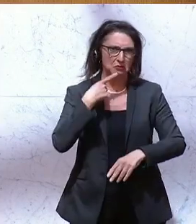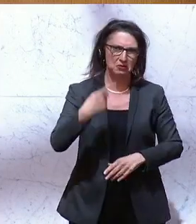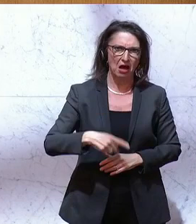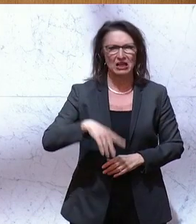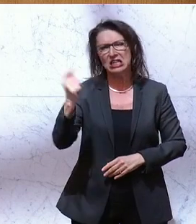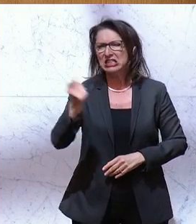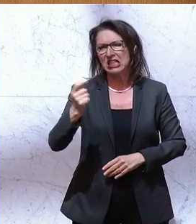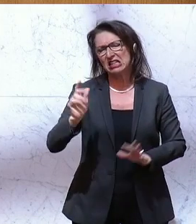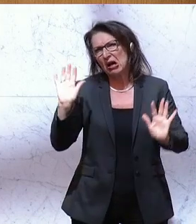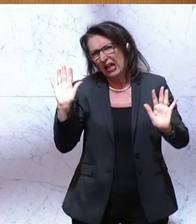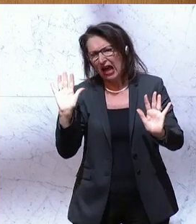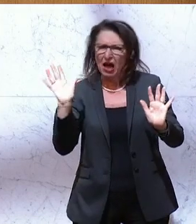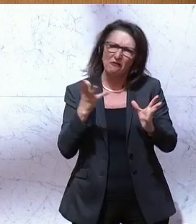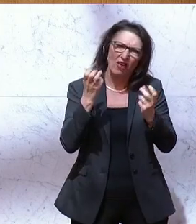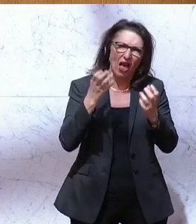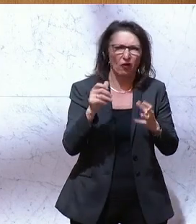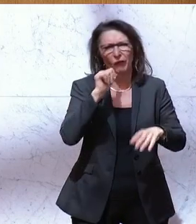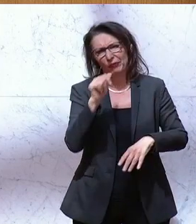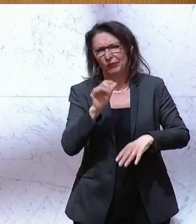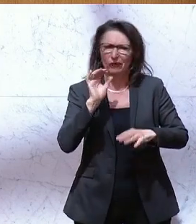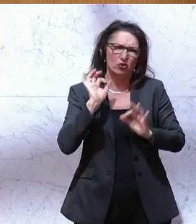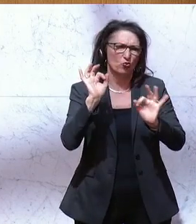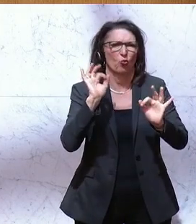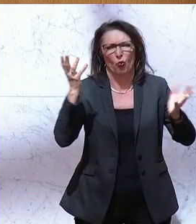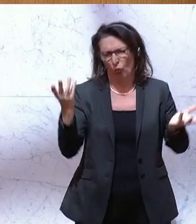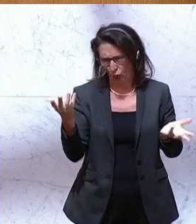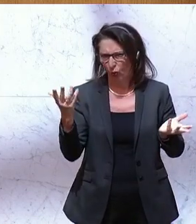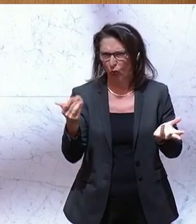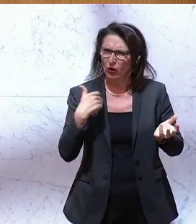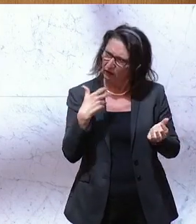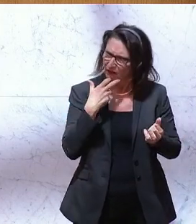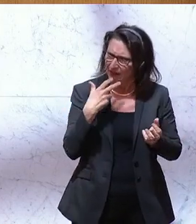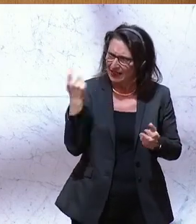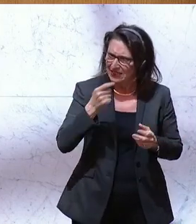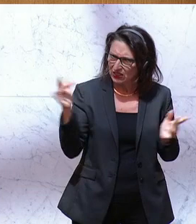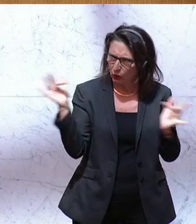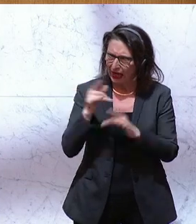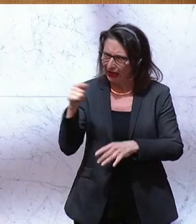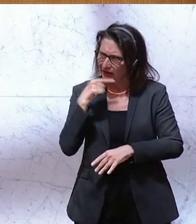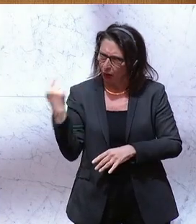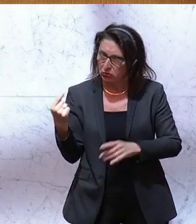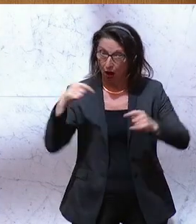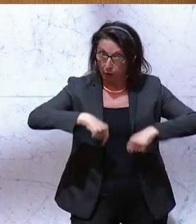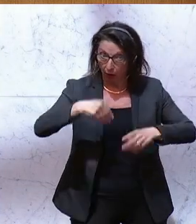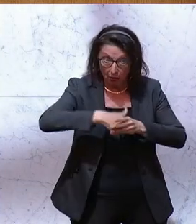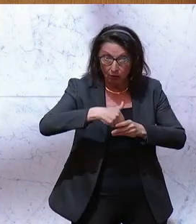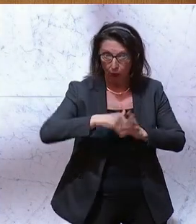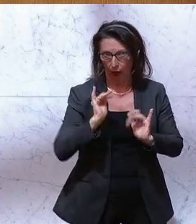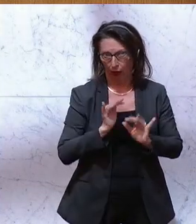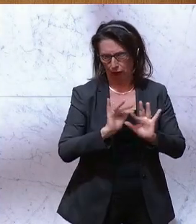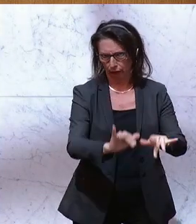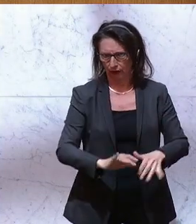die Sanktionen haben doch nicht ganz so gewirkt gegen Russland, wie wir das wollten. Hier aber schon. Und ich erinnere